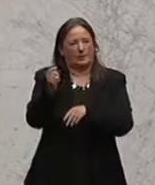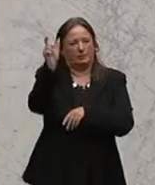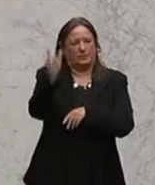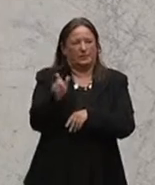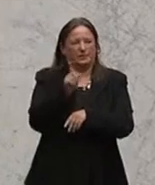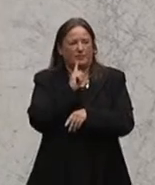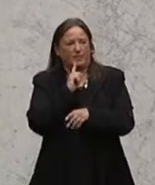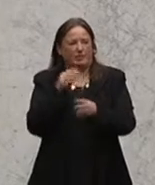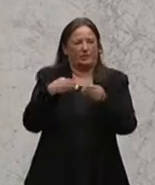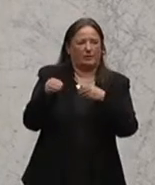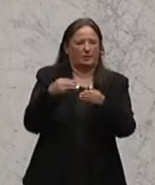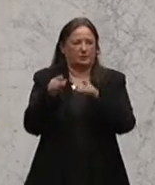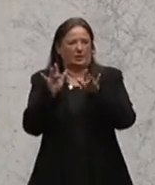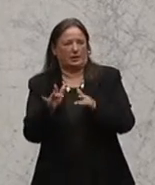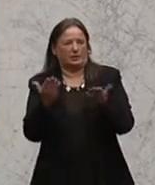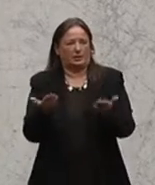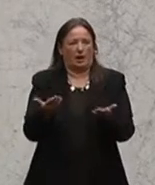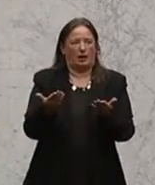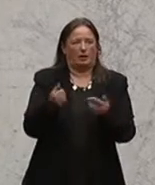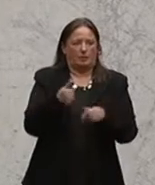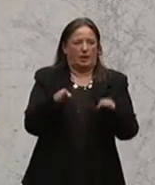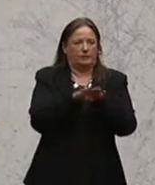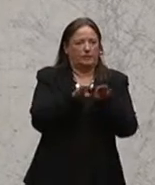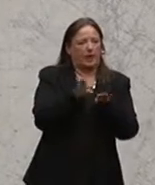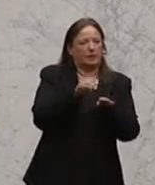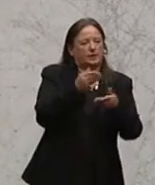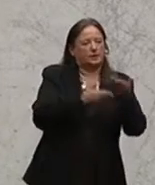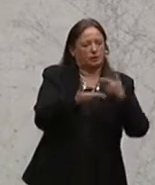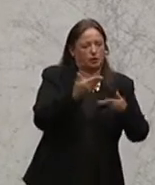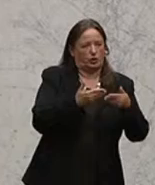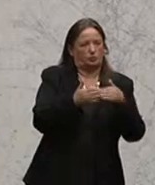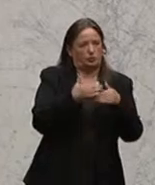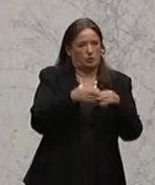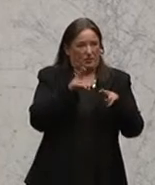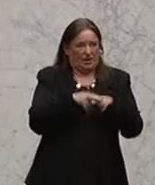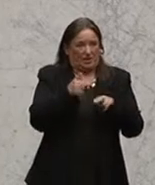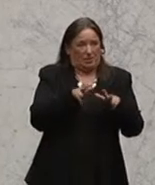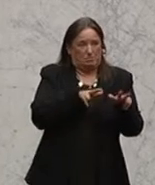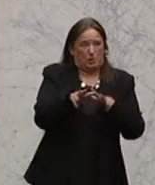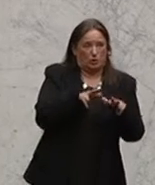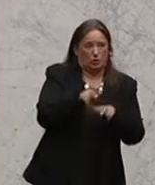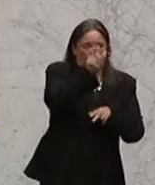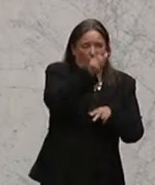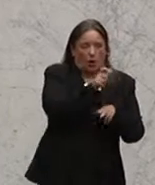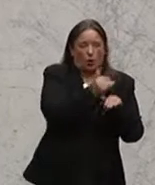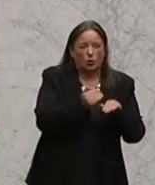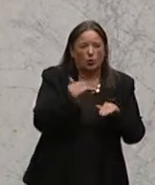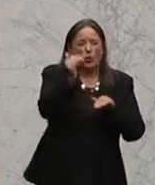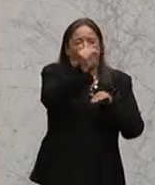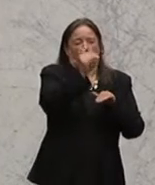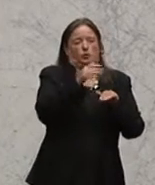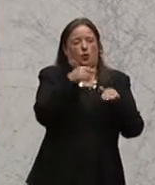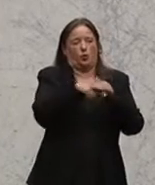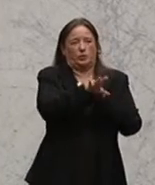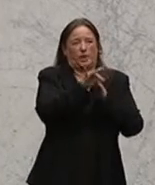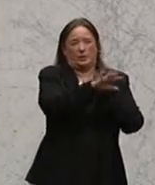Auch da wieder ein Vergleich vielleicht mit der Wirtschaft. Hätte ein Manager eines Großunternehmens so wenig Spielraum, könnte